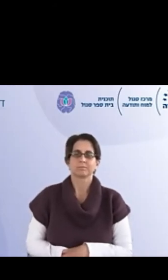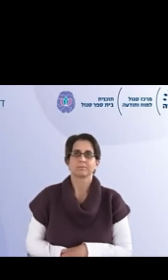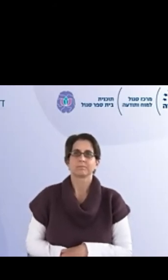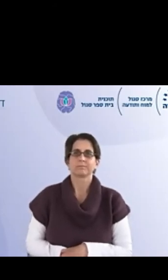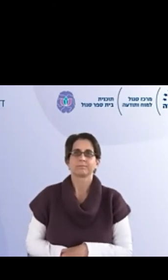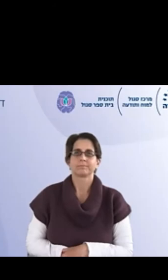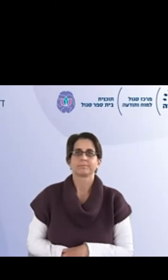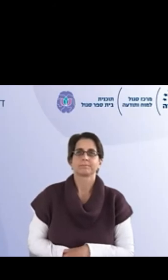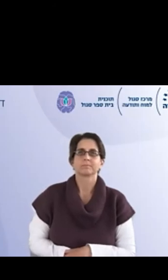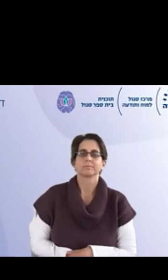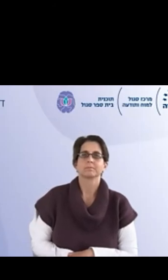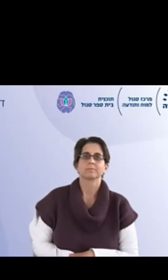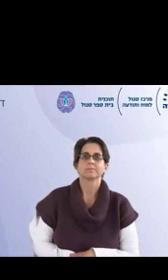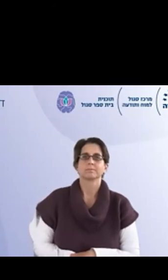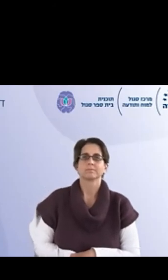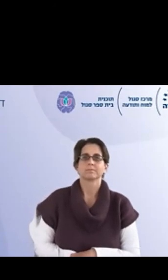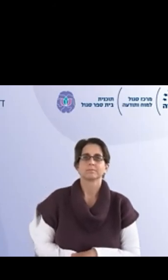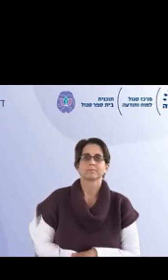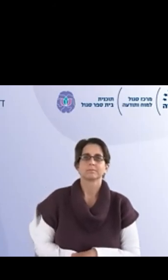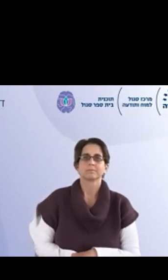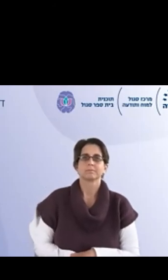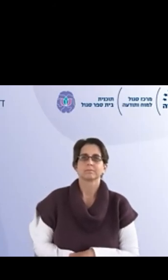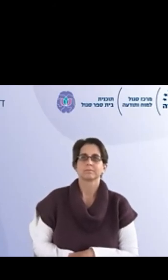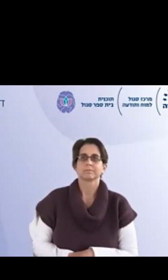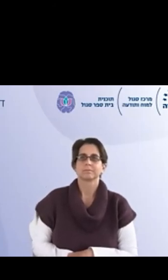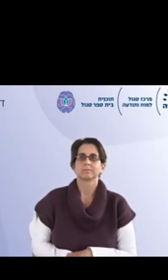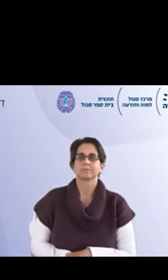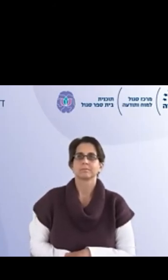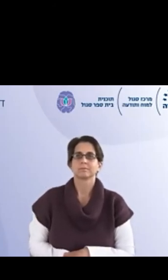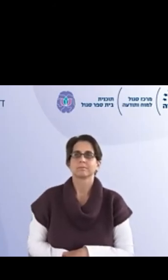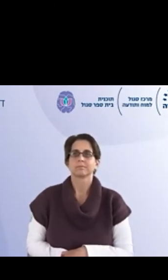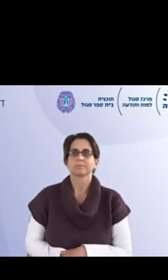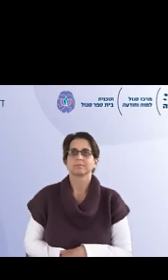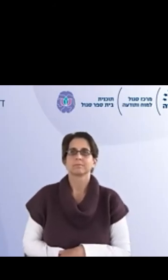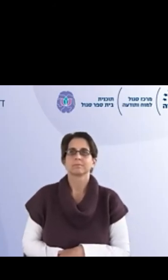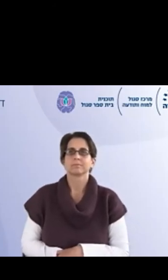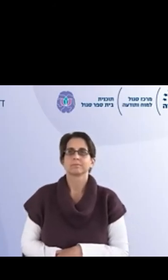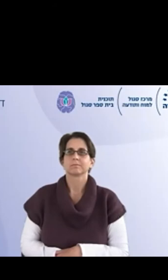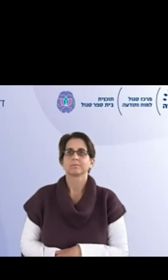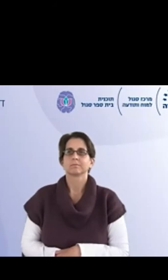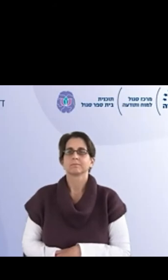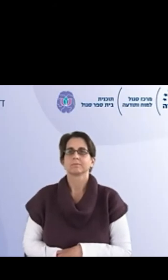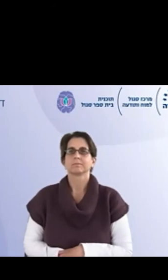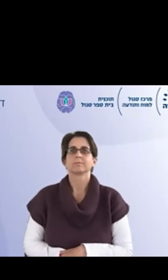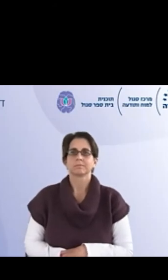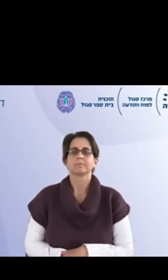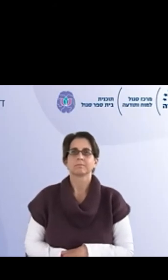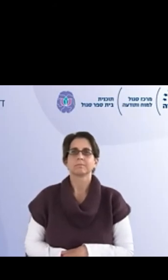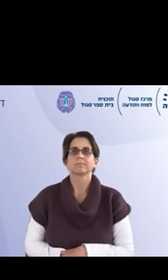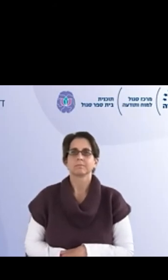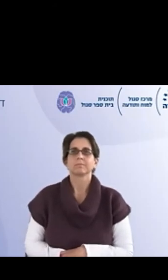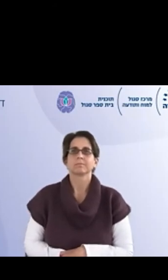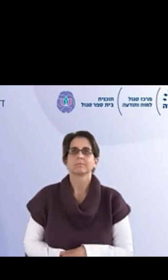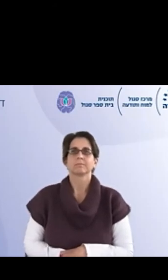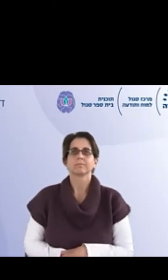אבל אם אנחנו קצת מסתכלים מאחרת על הדברים, ועושים את הדבר מתוך החלטה ולא מתוך יעדים,